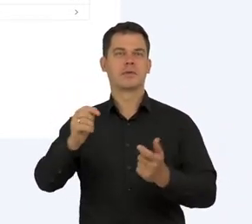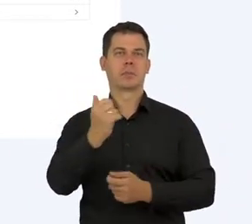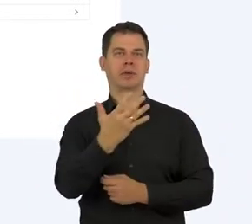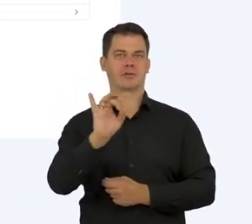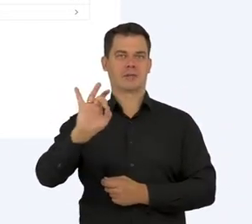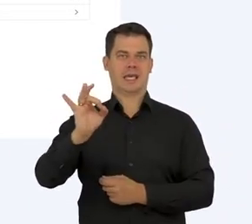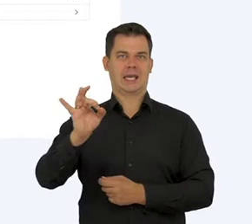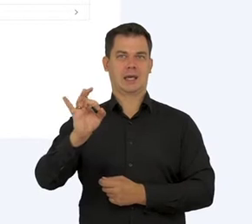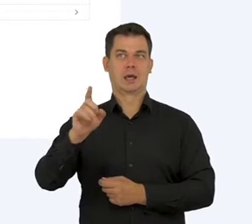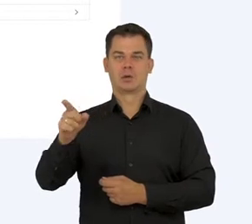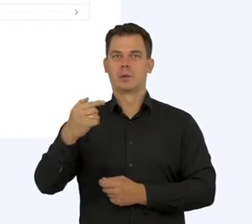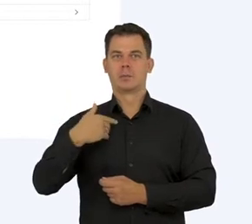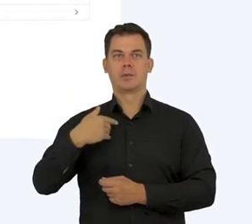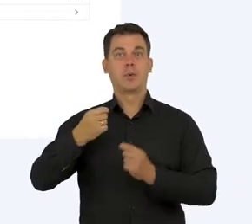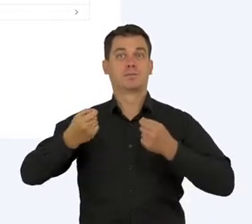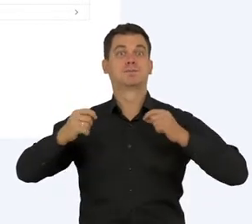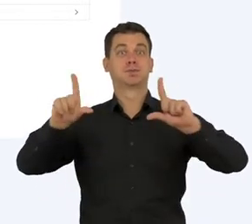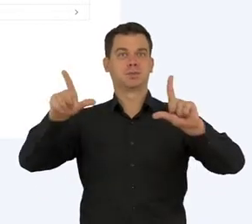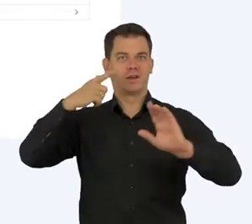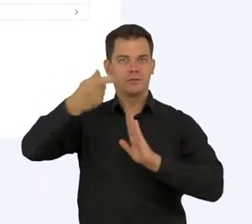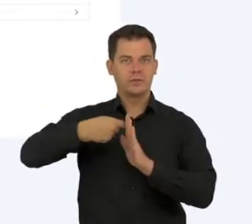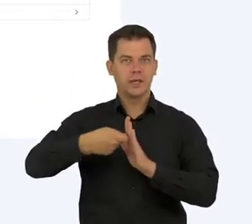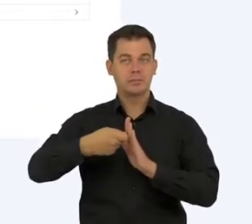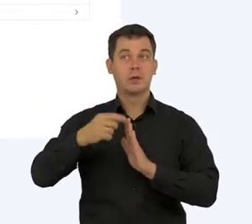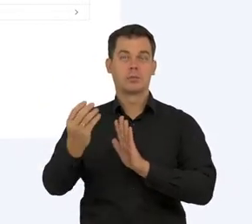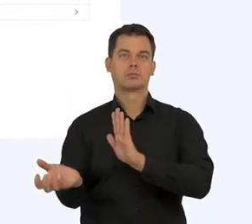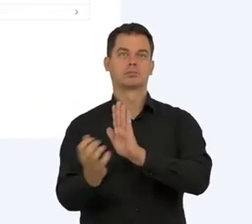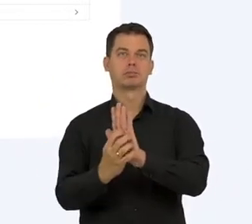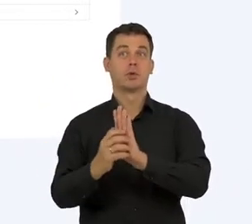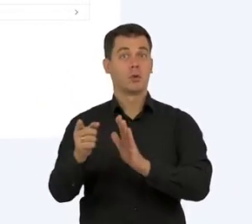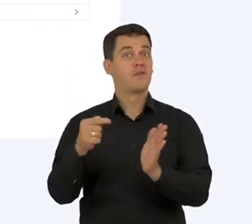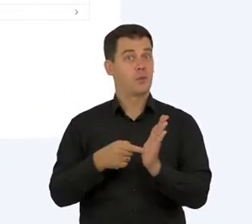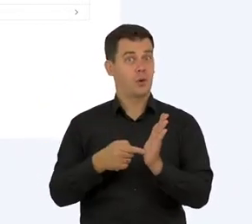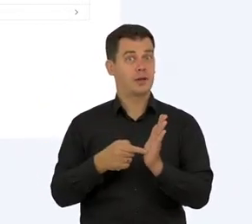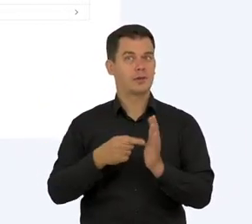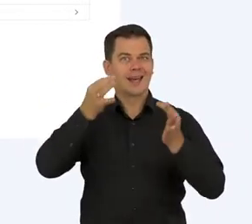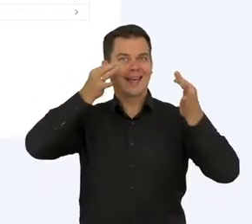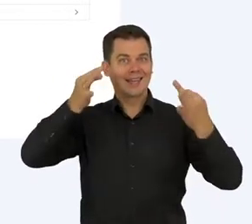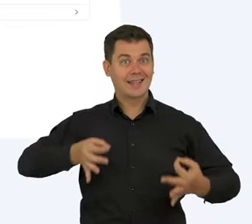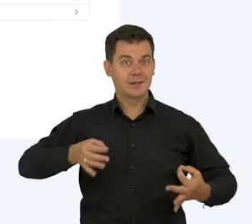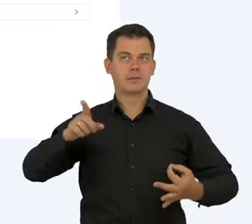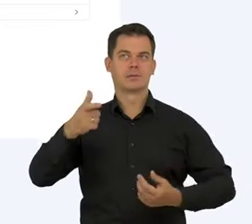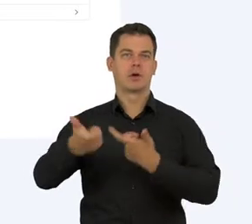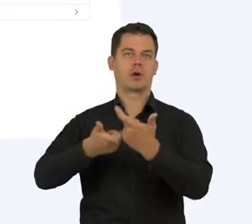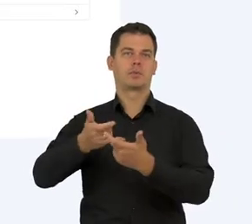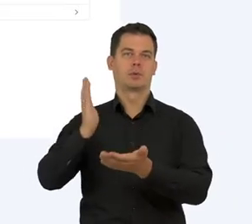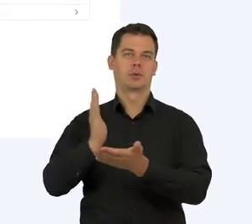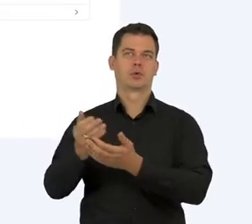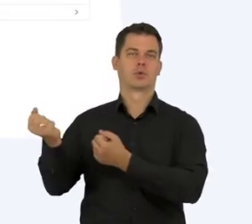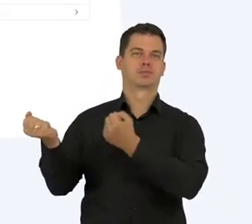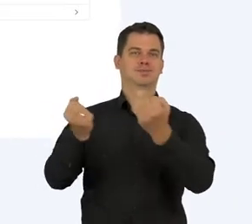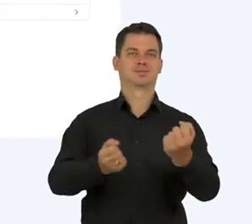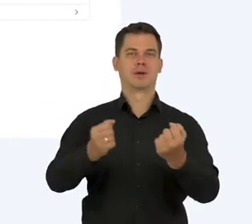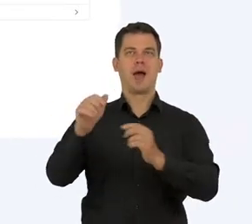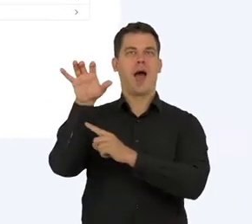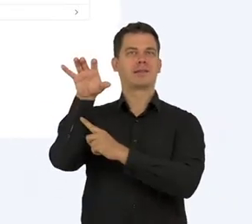technologii 5G i udostępnił wideo z takimi słowami, że no to właśnie teraz Chińczycy ściągają